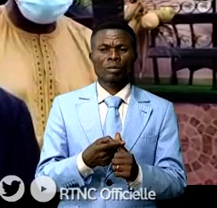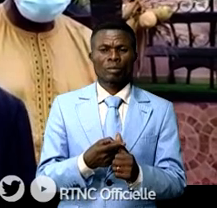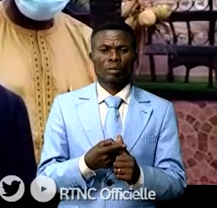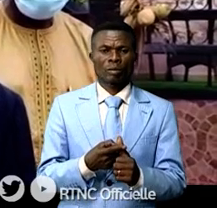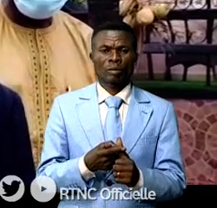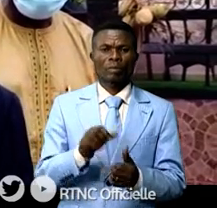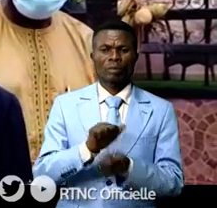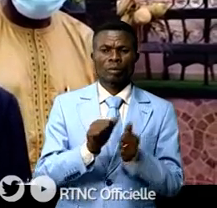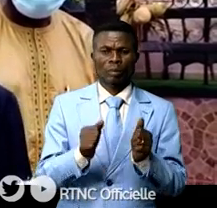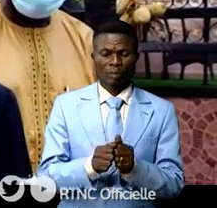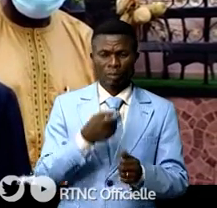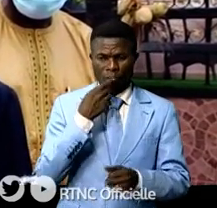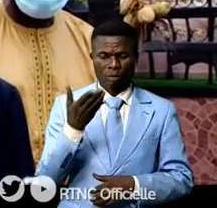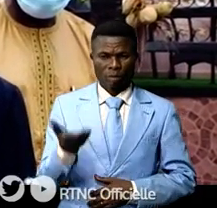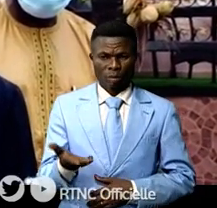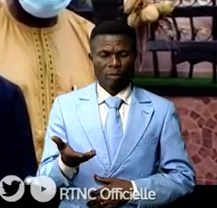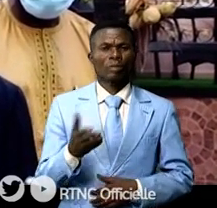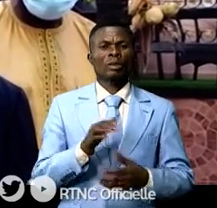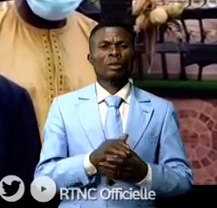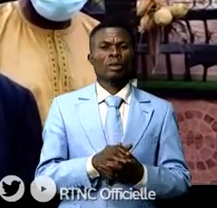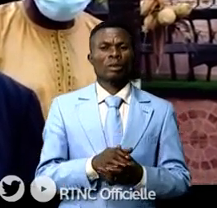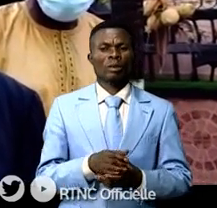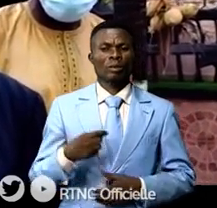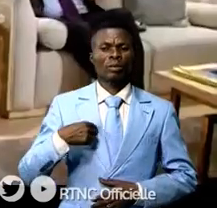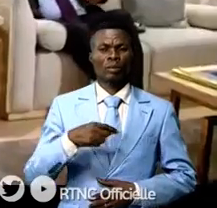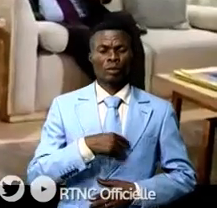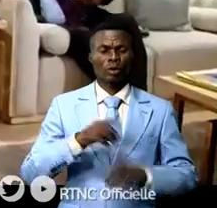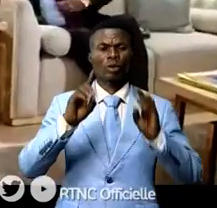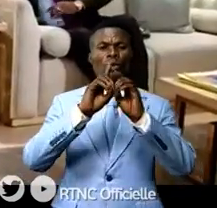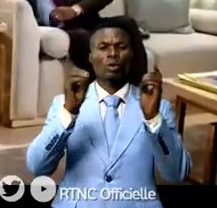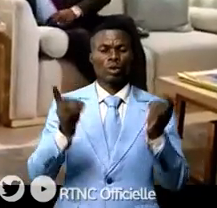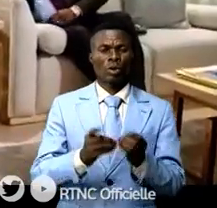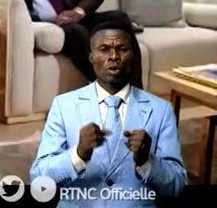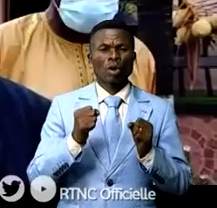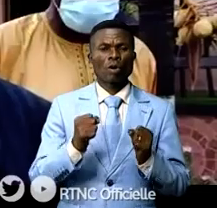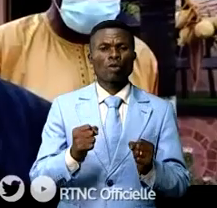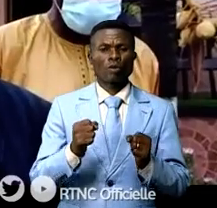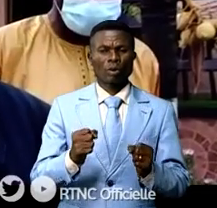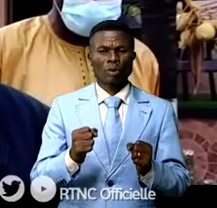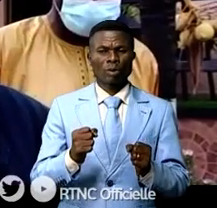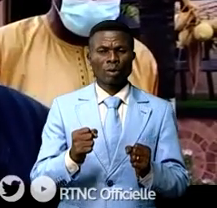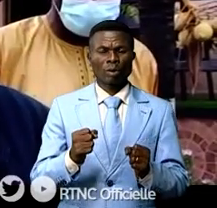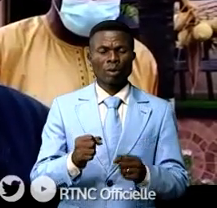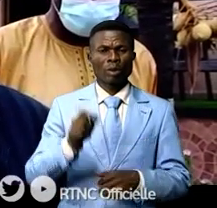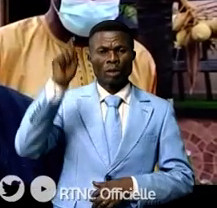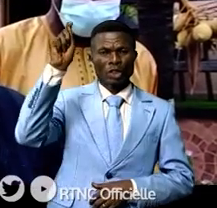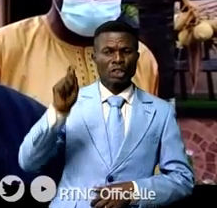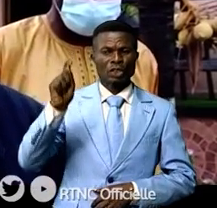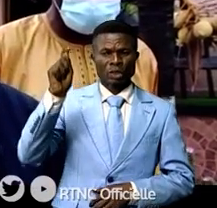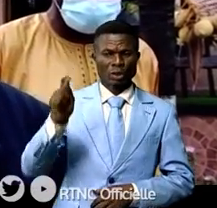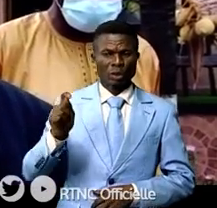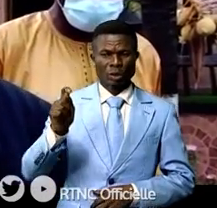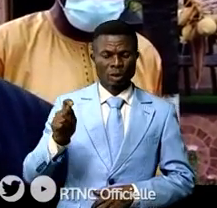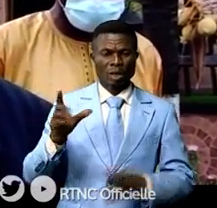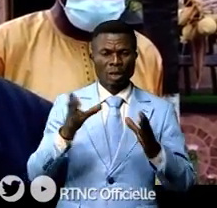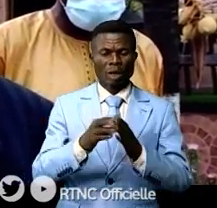entre les deux chefs d'État sont des relations fortes. Le CAD et la